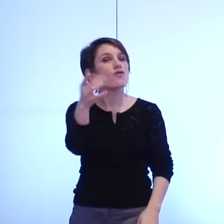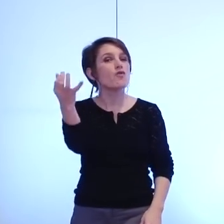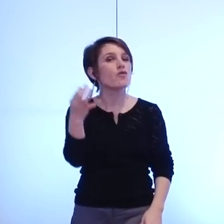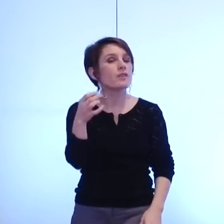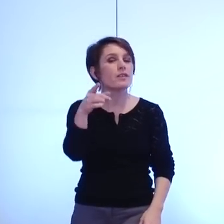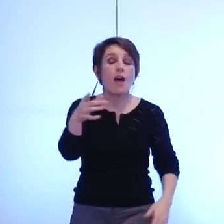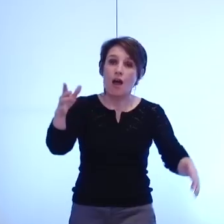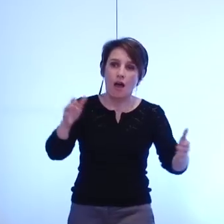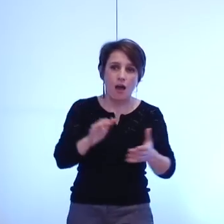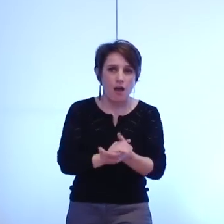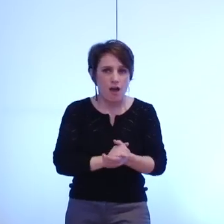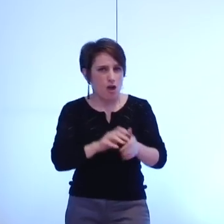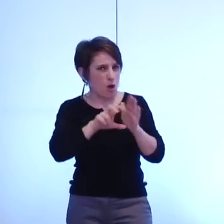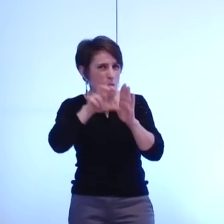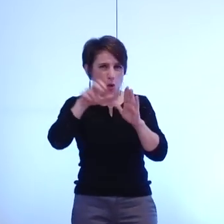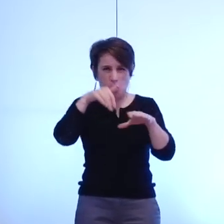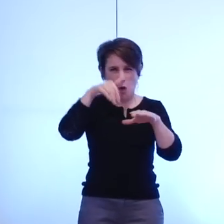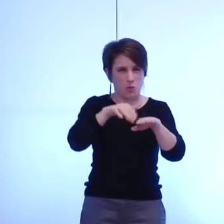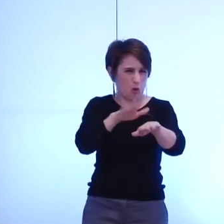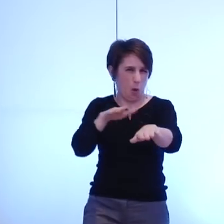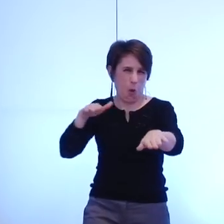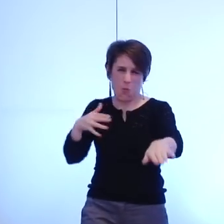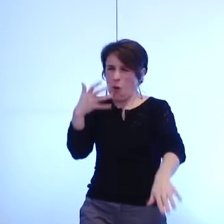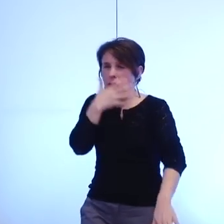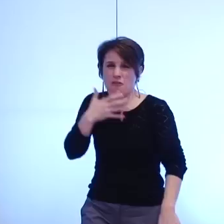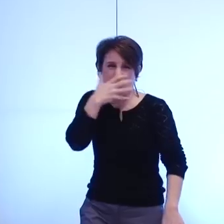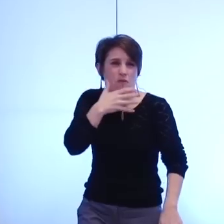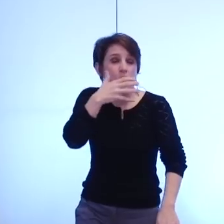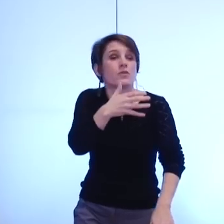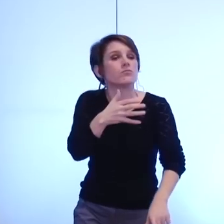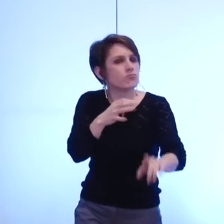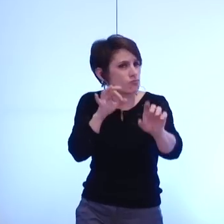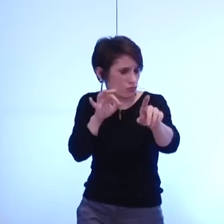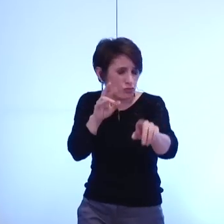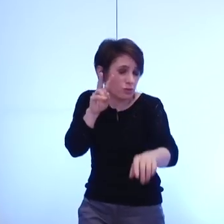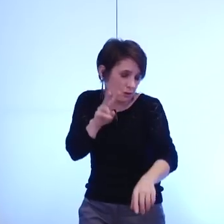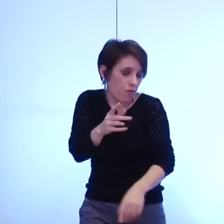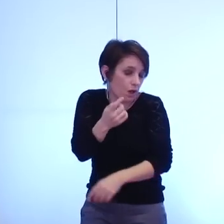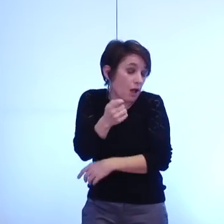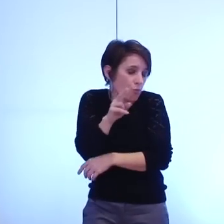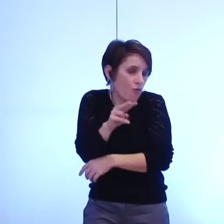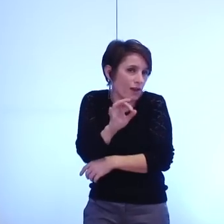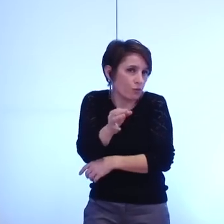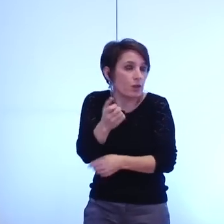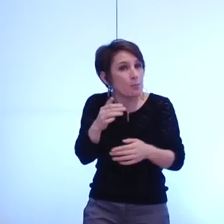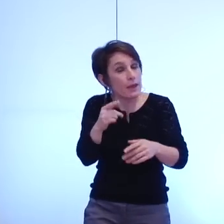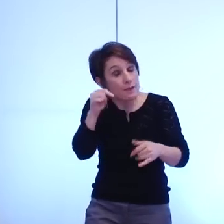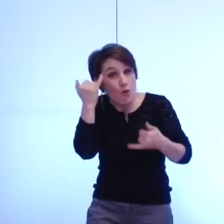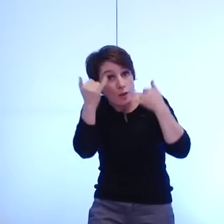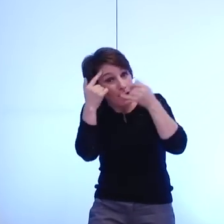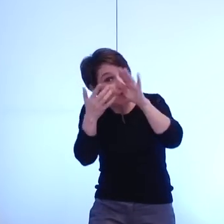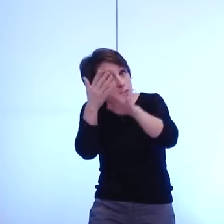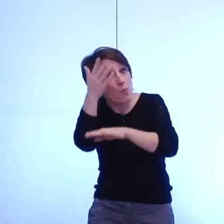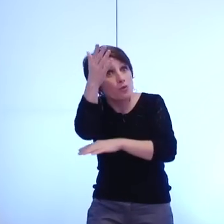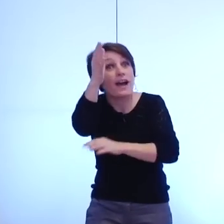déjà tant et tant saturé selon quoi vous n'avez pas complètement tort mais peut-être faut-il se projeter dans un avenir où